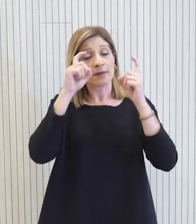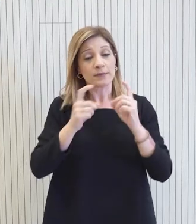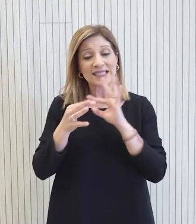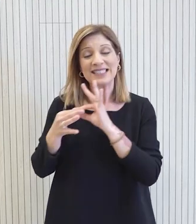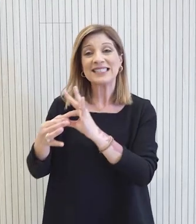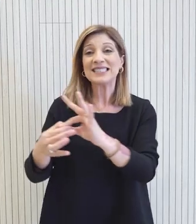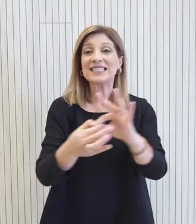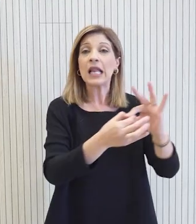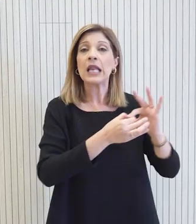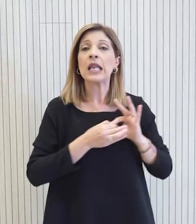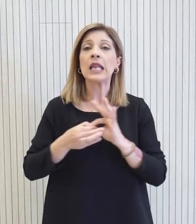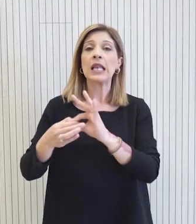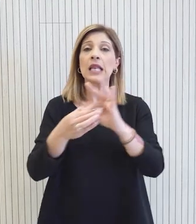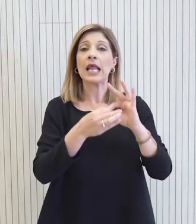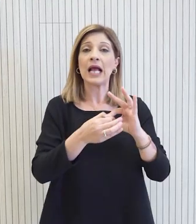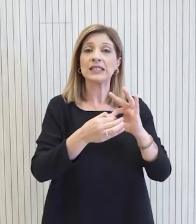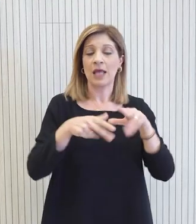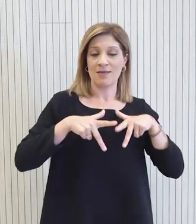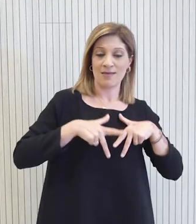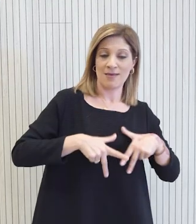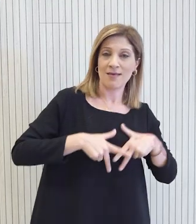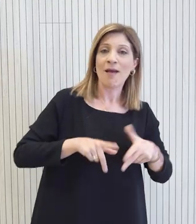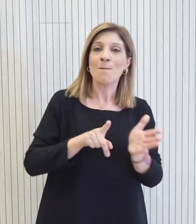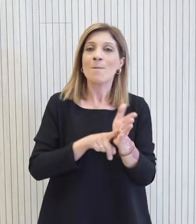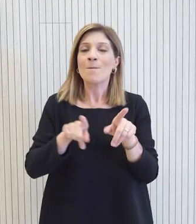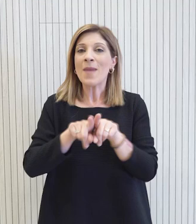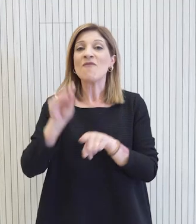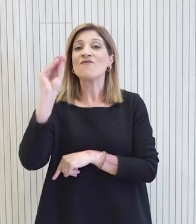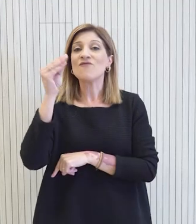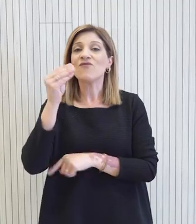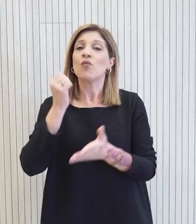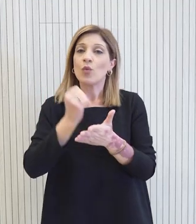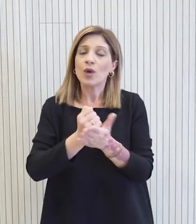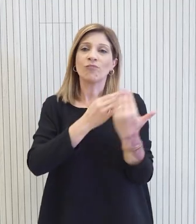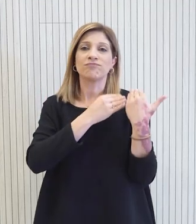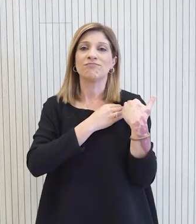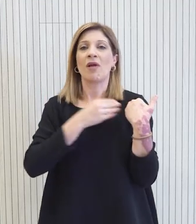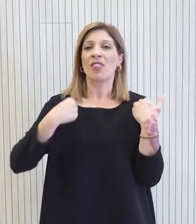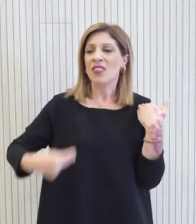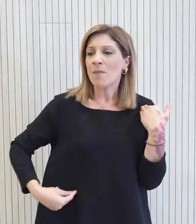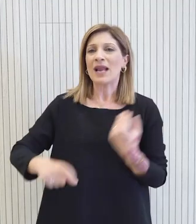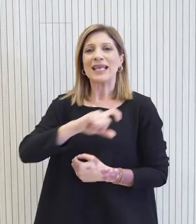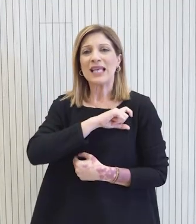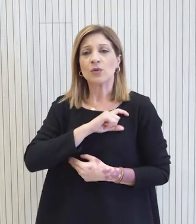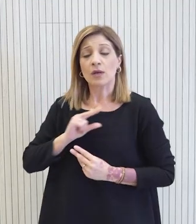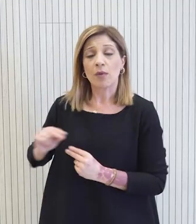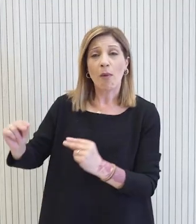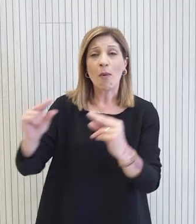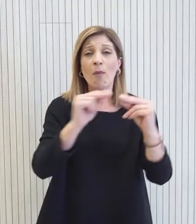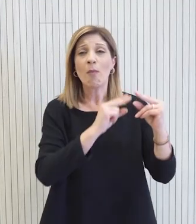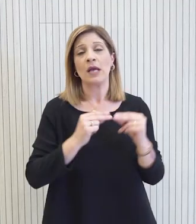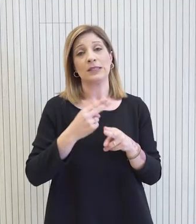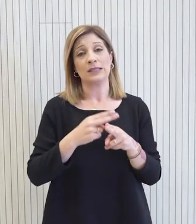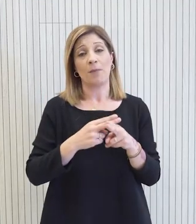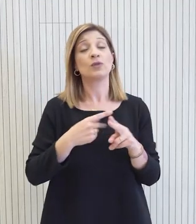συνεργασία, η στενή συνεργασία της εκτελεστικής εξουσίας, της νομοθετικής εξουσίας αλλά και των αρχών τοπικής αυτοδιοίκησης. Είναι γνωστό από